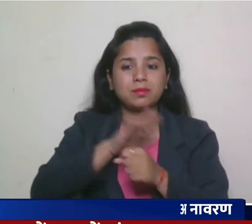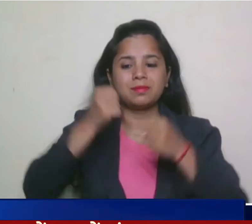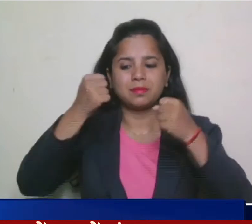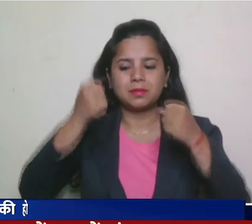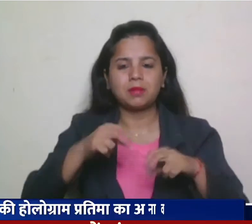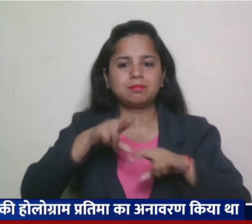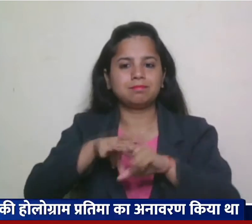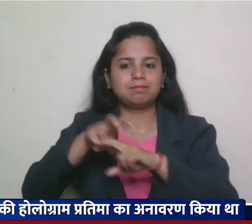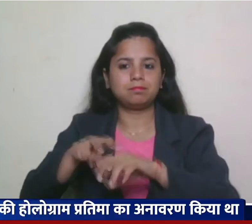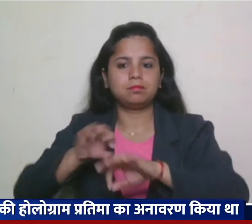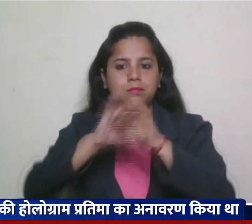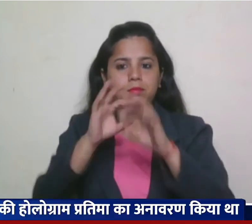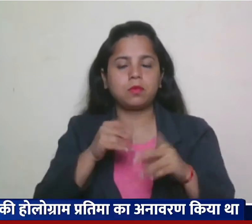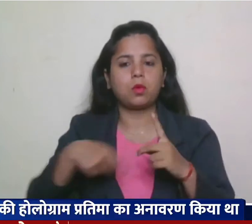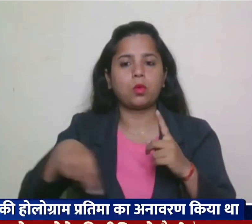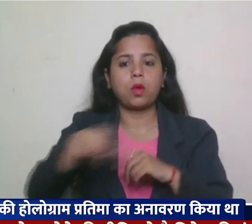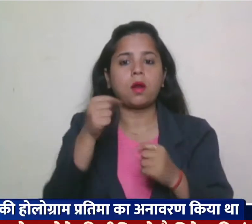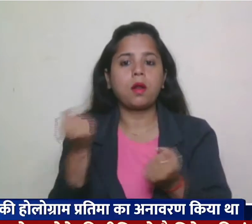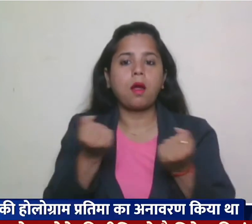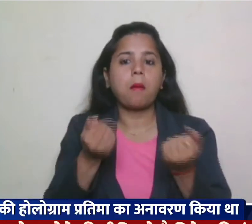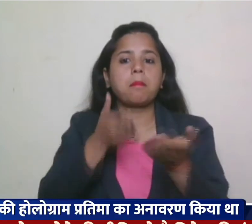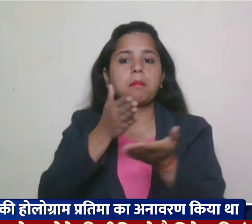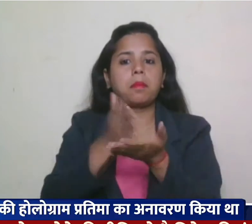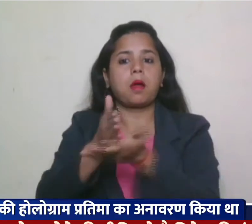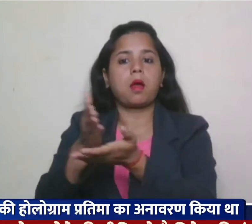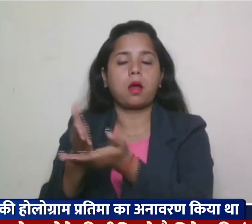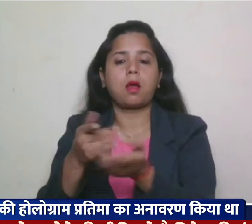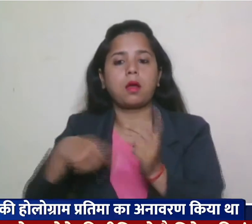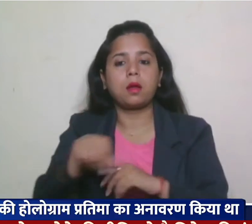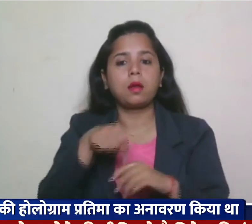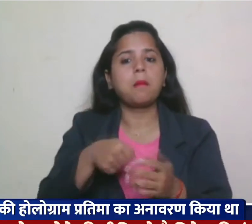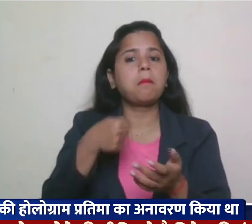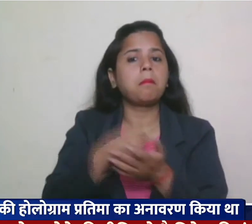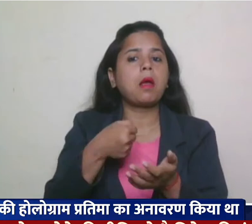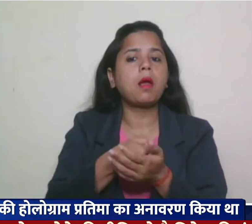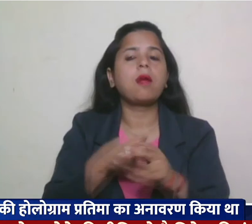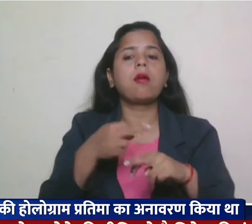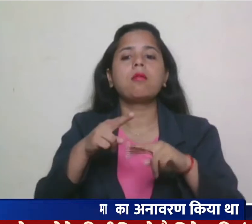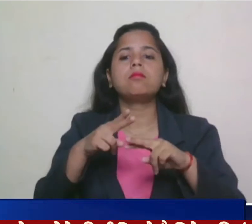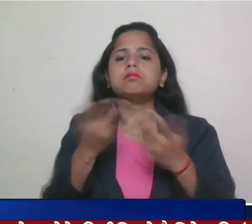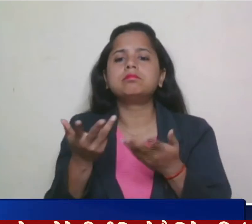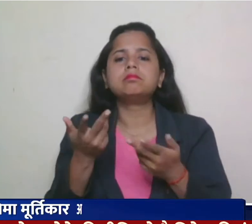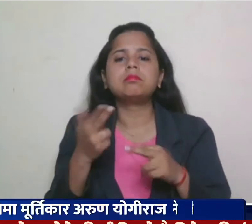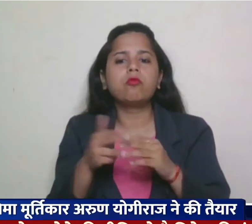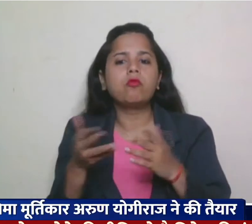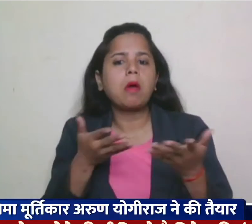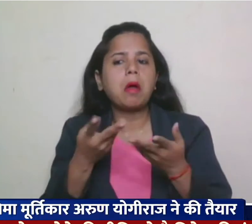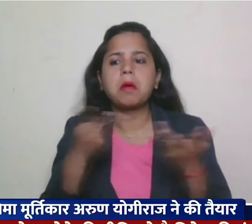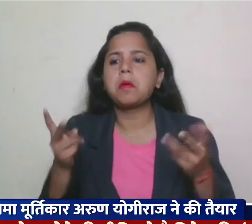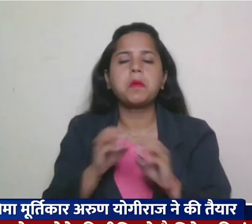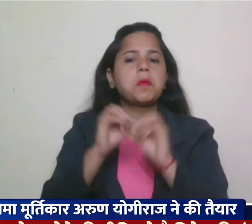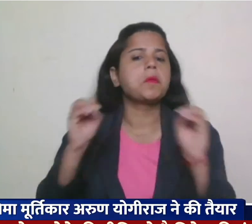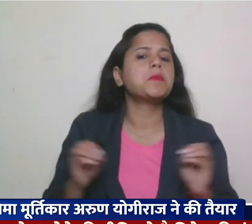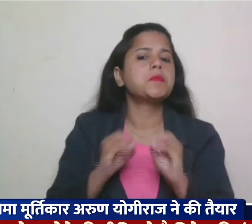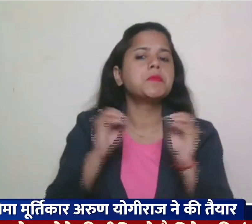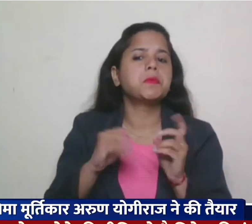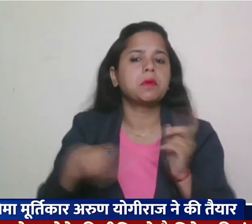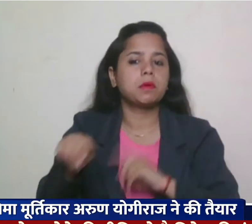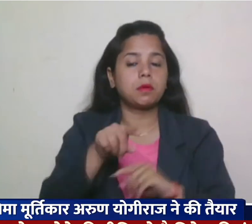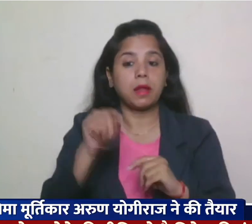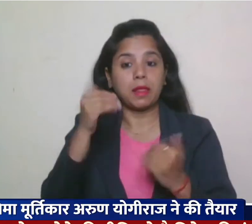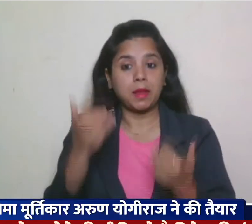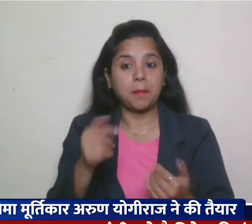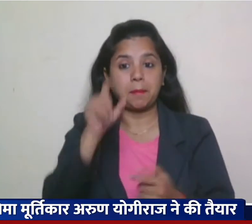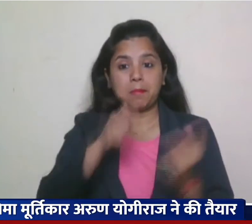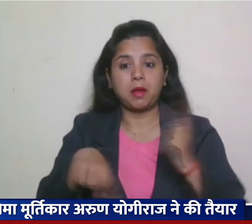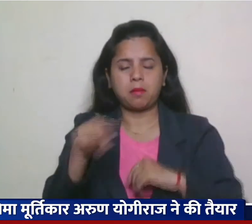परियाप पार्किंग्स थल जैसी बुनियादी सुभधाओं का अभाफ था जन आंदोरन पर नियुंतम प्रतिबंद के साथ साथ कम से